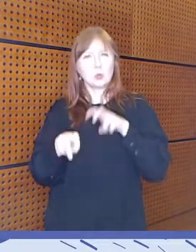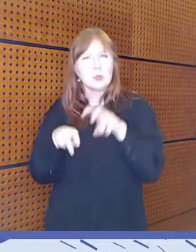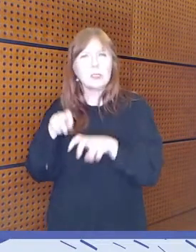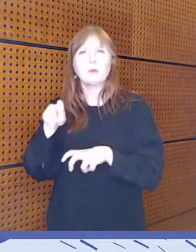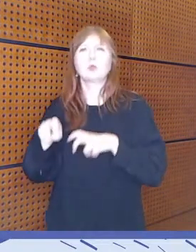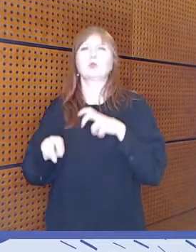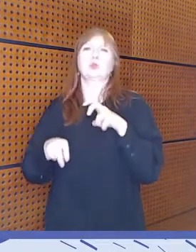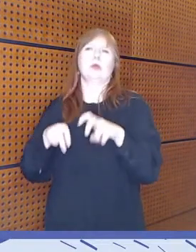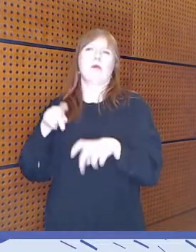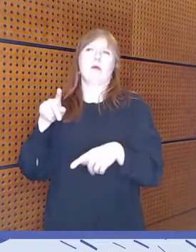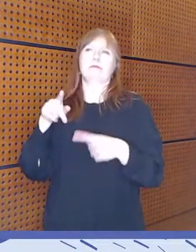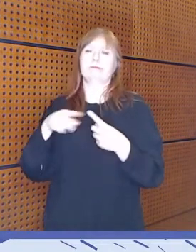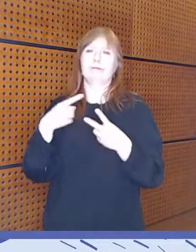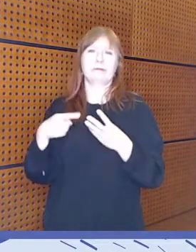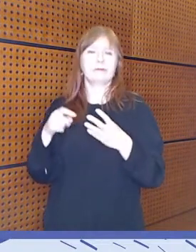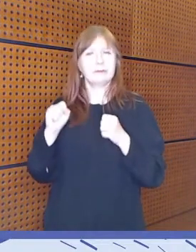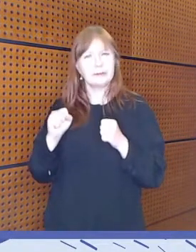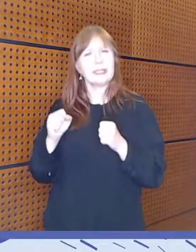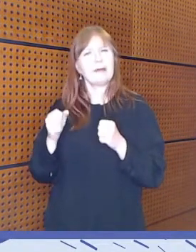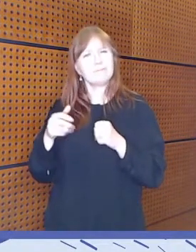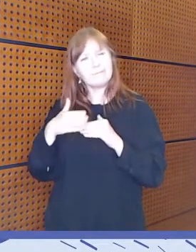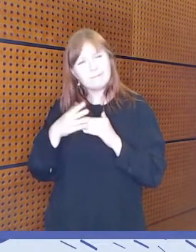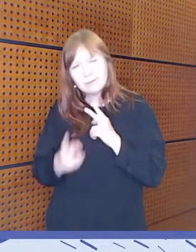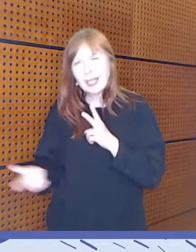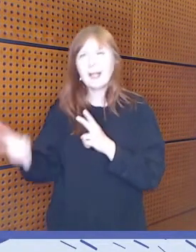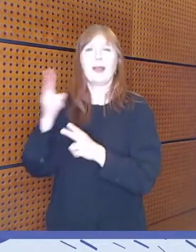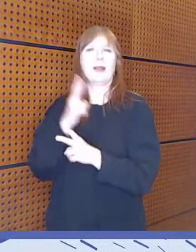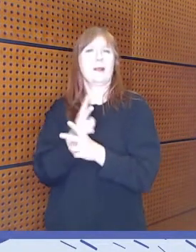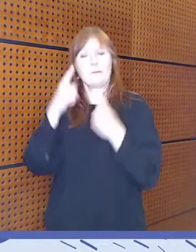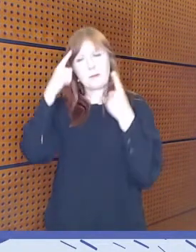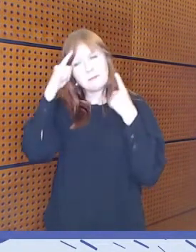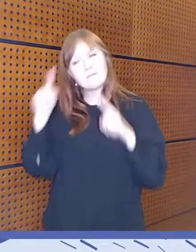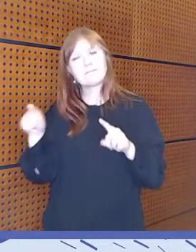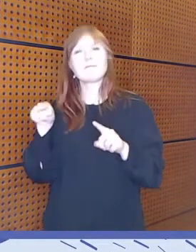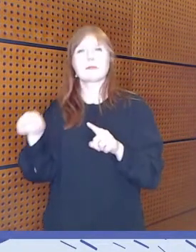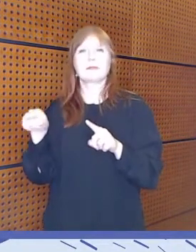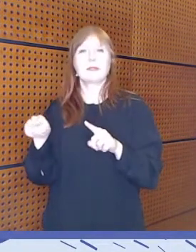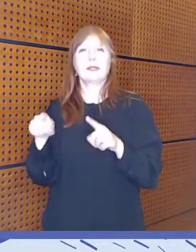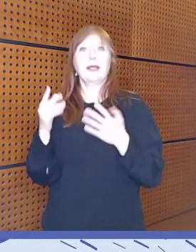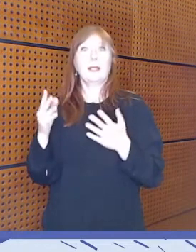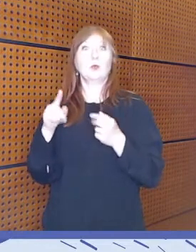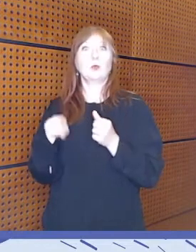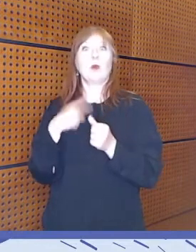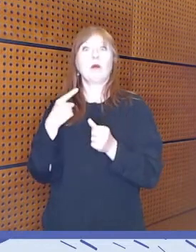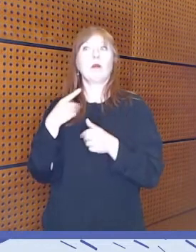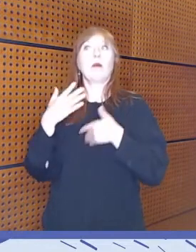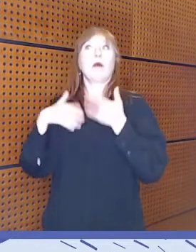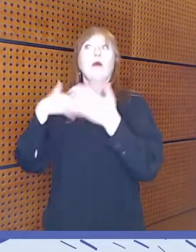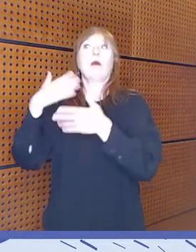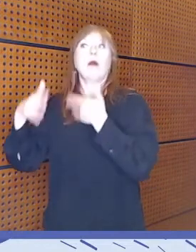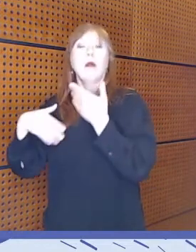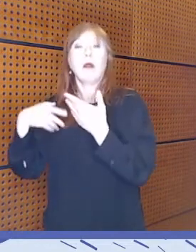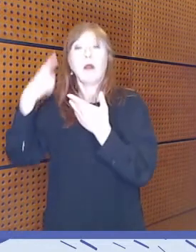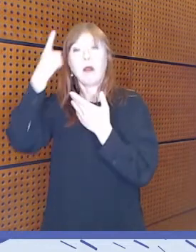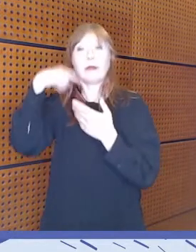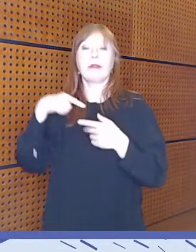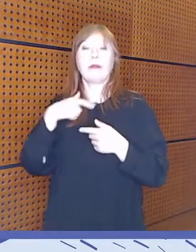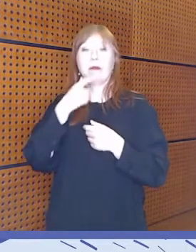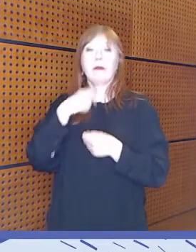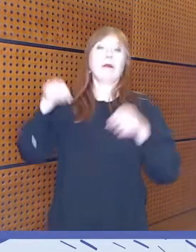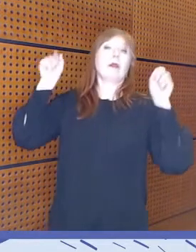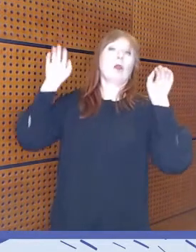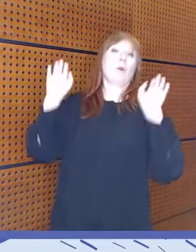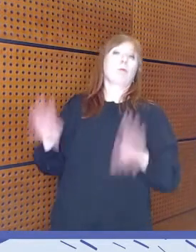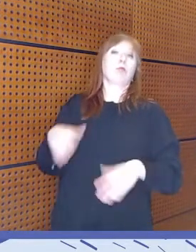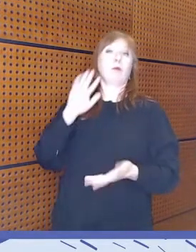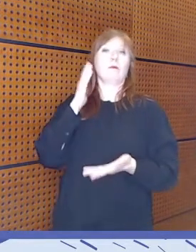tutkimusta ja kiinnitetään lisää huomiota. Eli ei nyt kun ollaan päästy vauhtiin, ei nyt ajatella, että nakataan hanskat tiskiin, että nyt